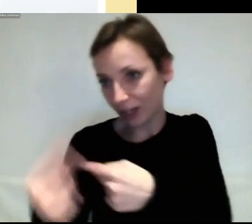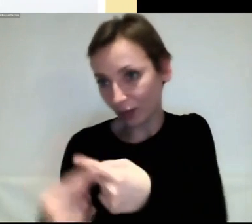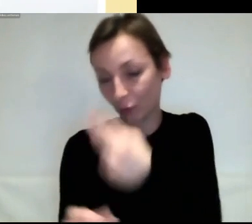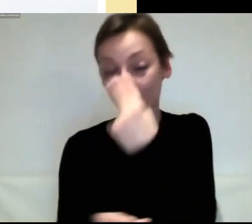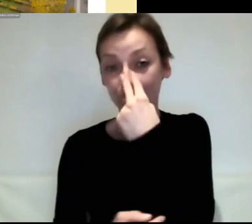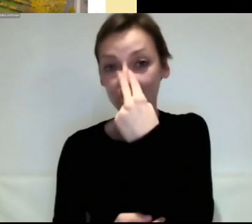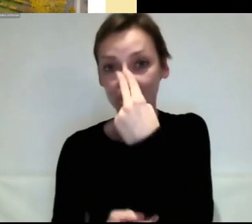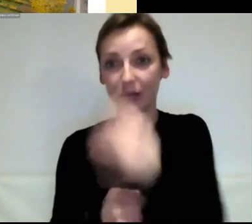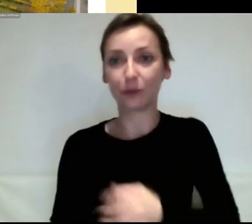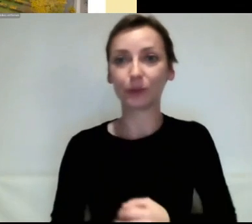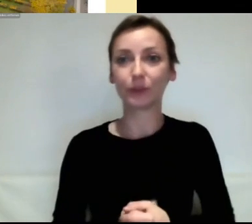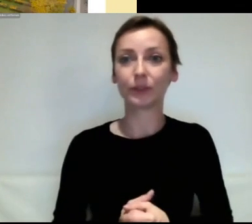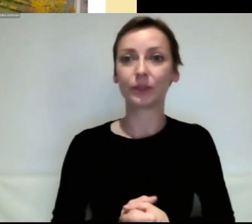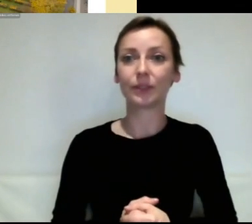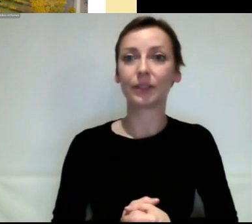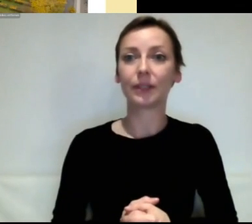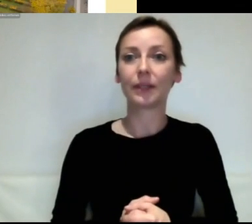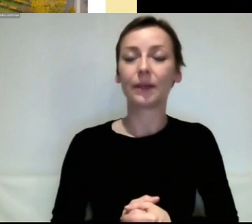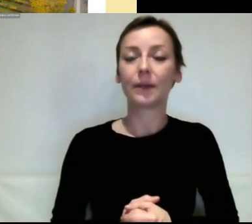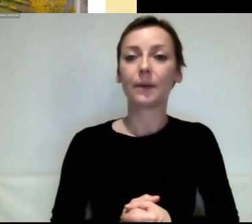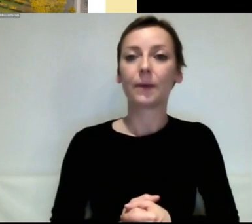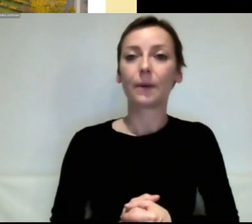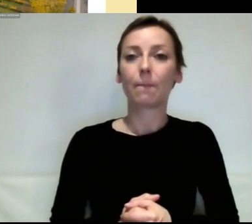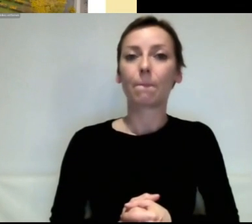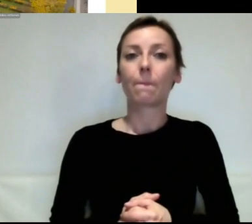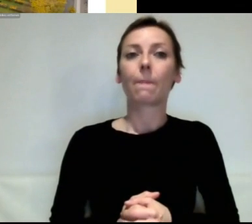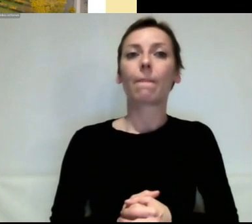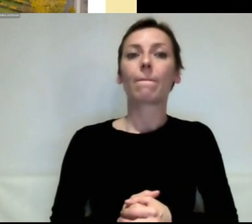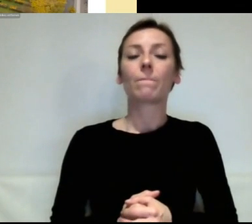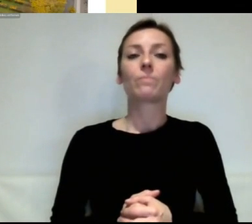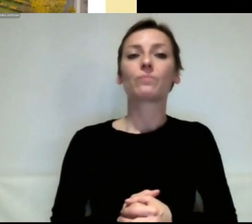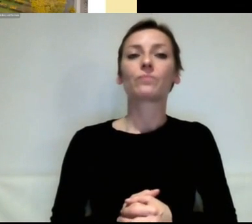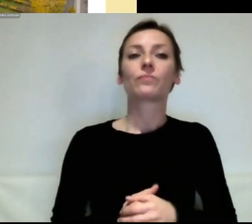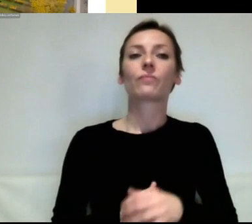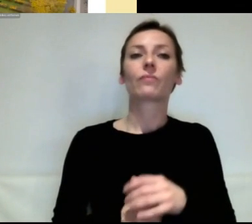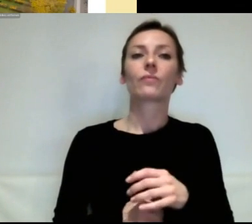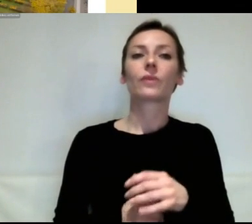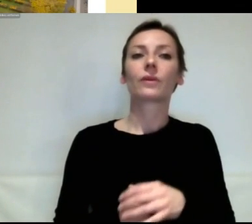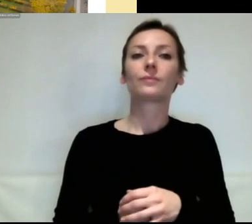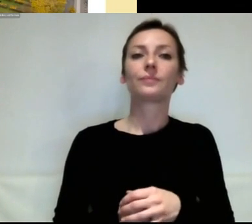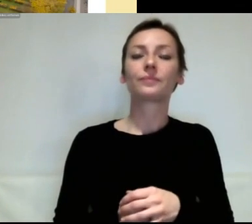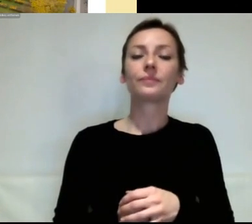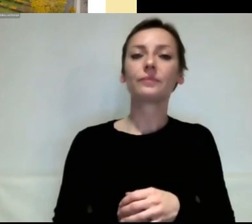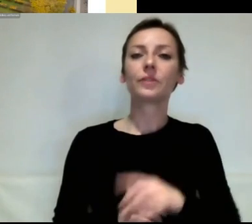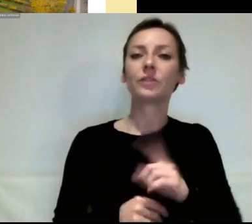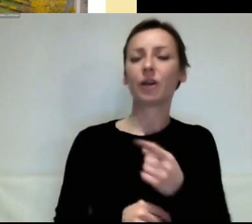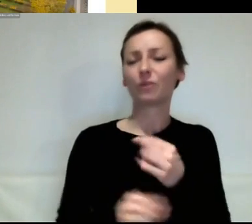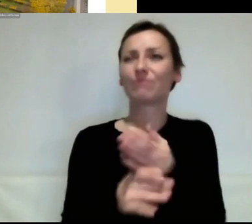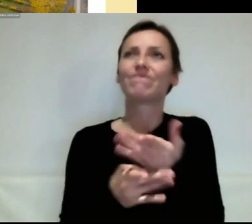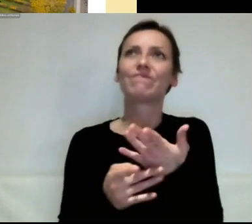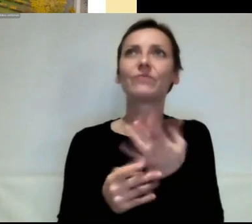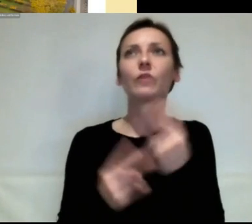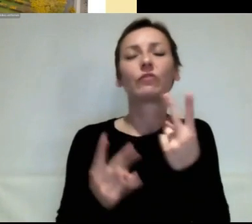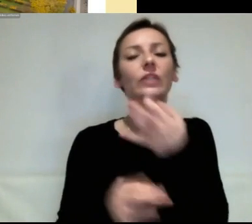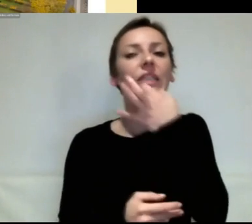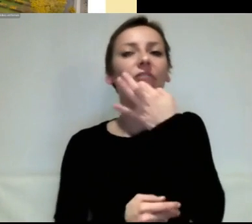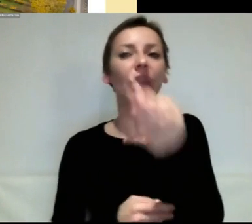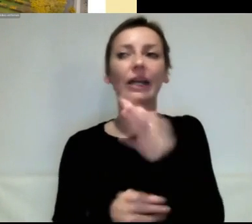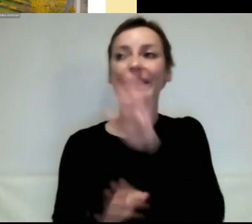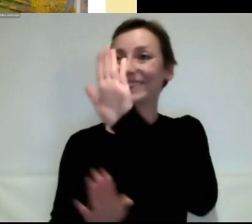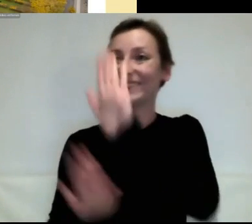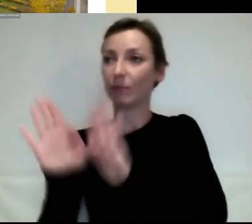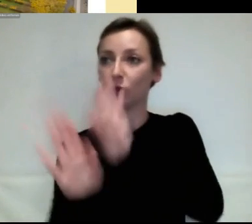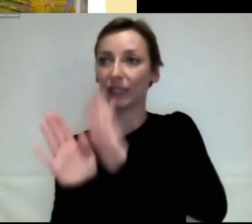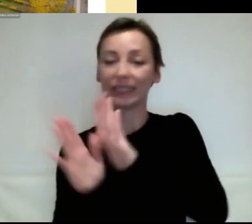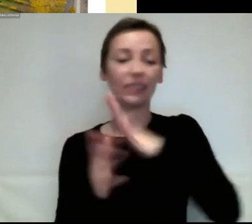nochmal die größere Frage Demokratie und Klimapolitik. Wir haben auch ganz bewusst